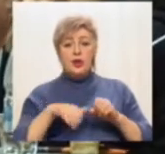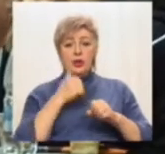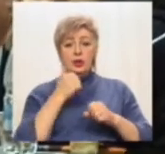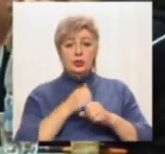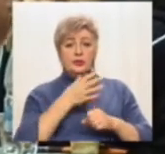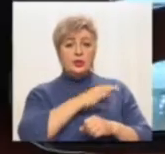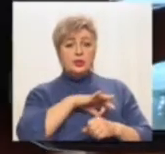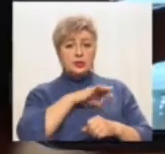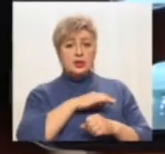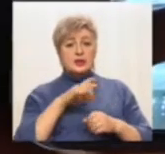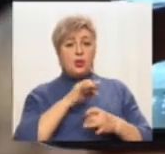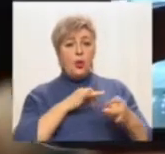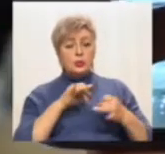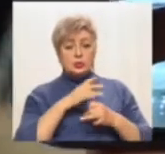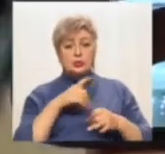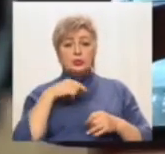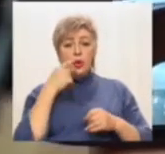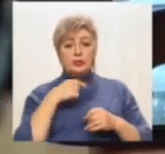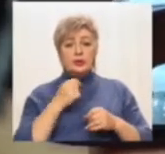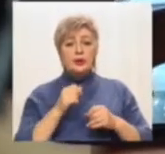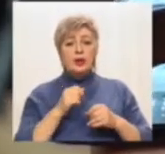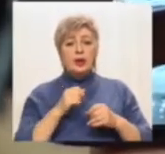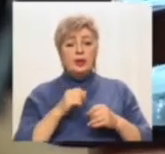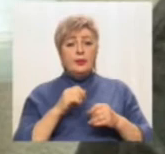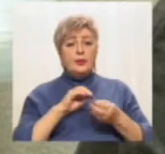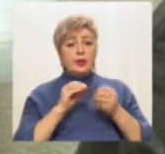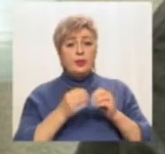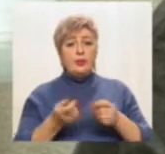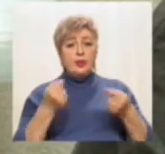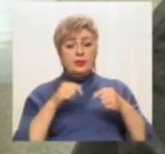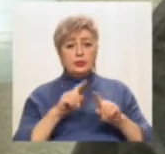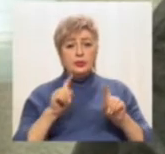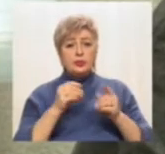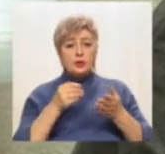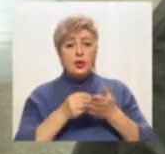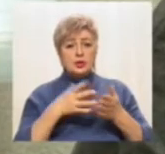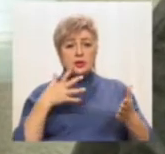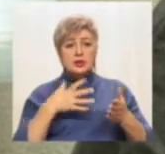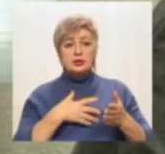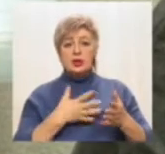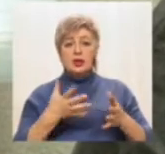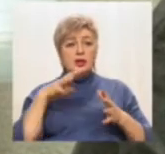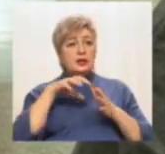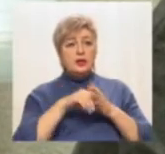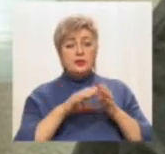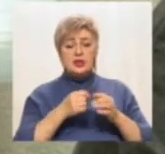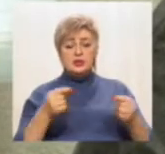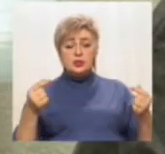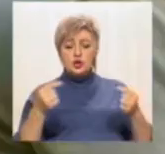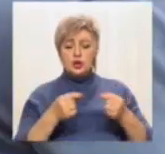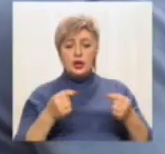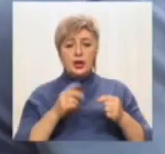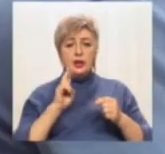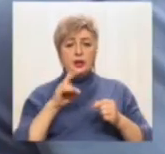Арселор Мітал говорить, проблема у тому, що закон про оцінку впливу на навколишнє середовище не містить чітких критеріїв